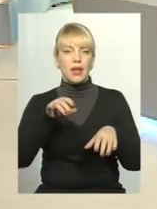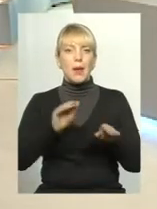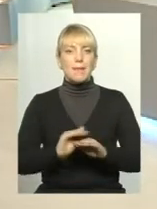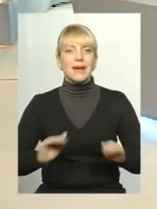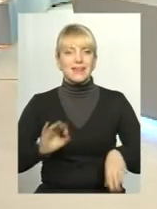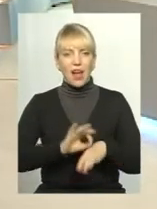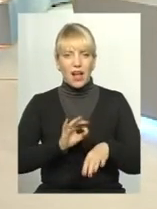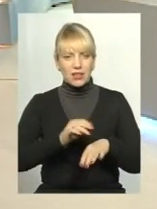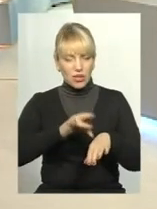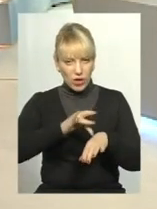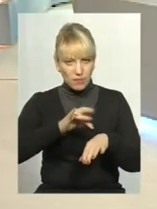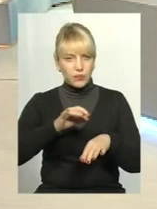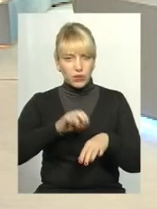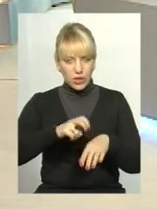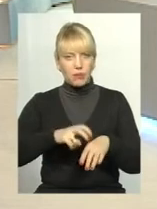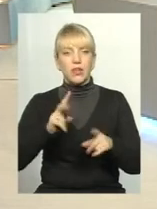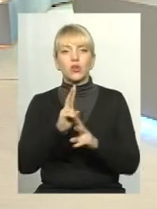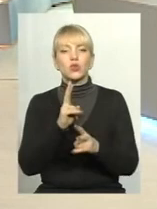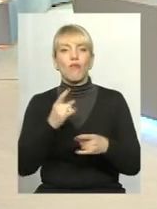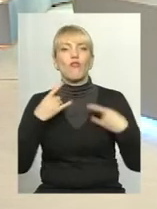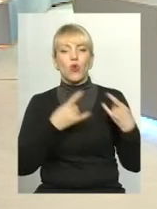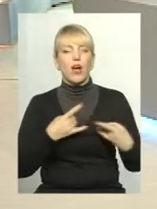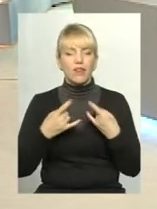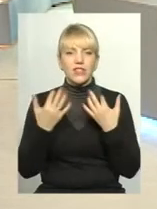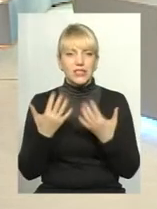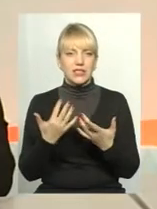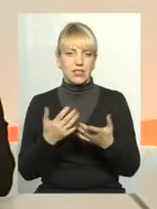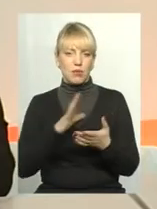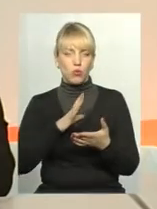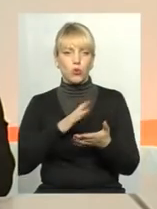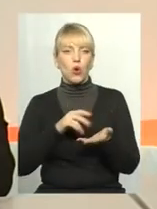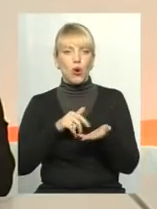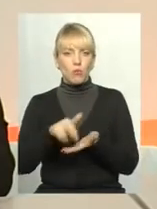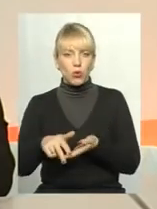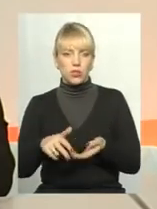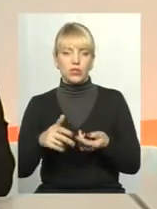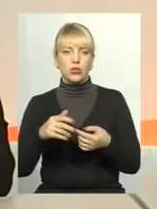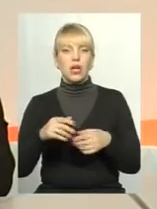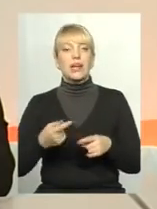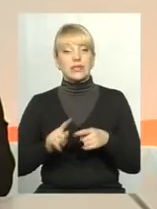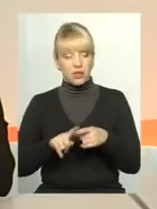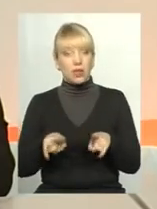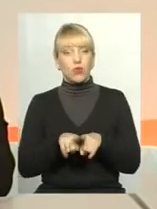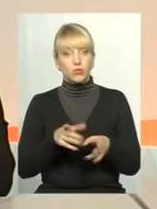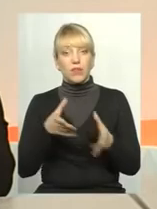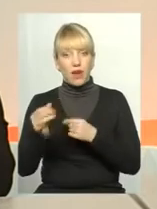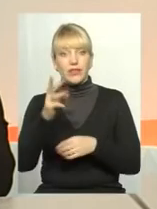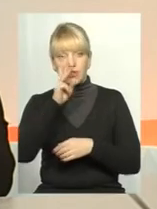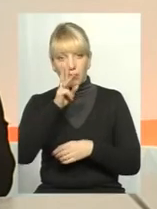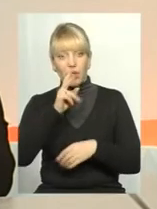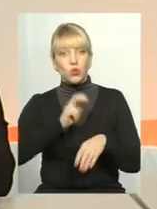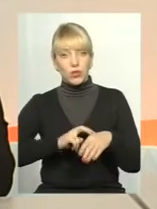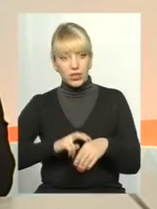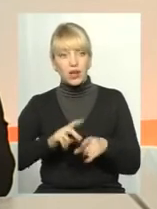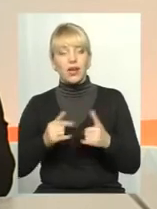флюорографії, які пройшли пацієнти. Я думаю, що це також має впливати на зарплату лікаря для